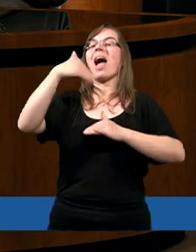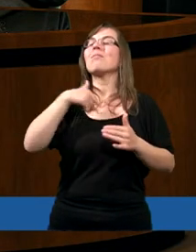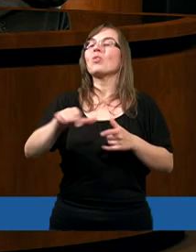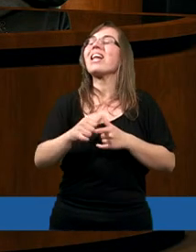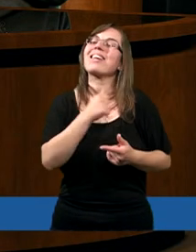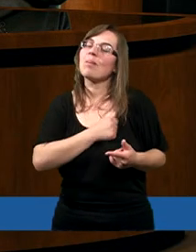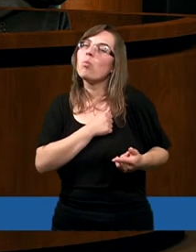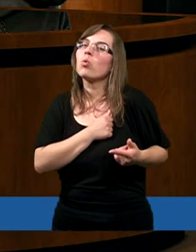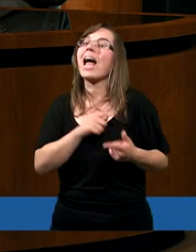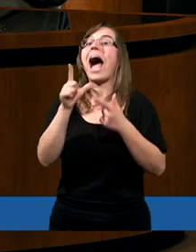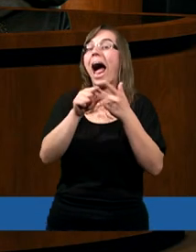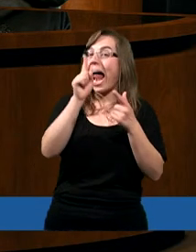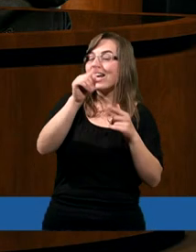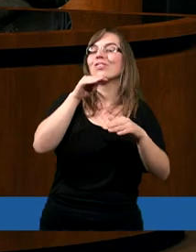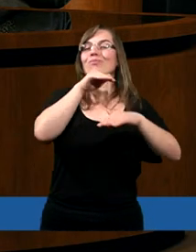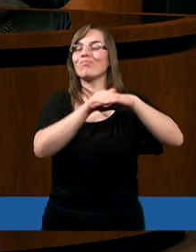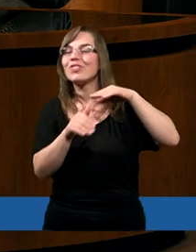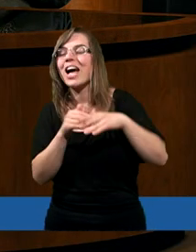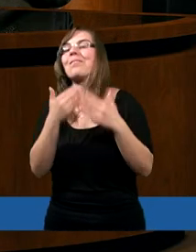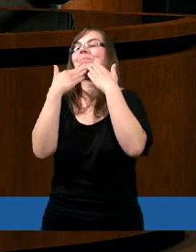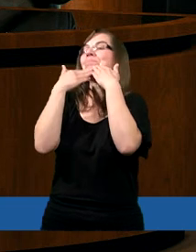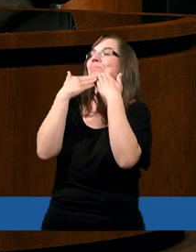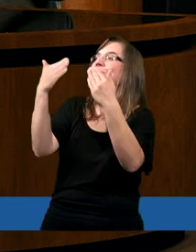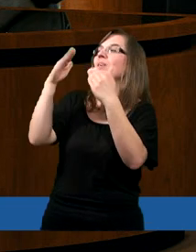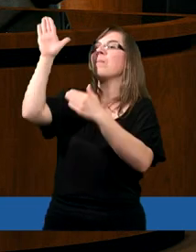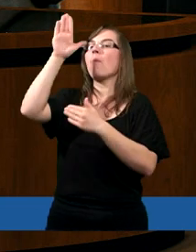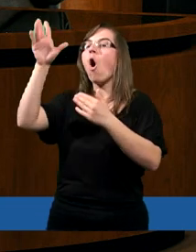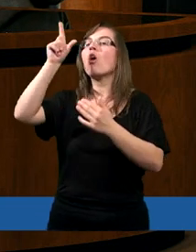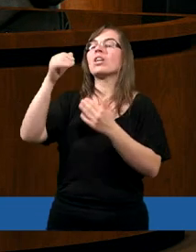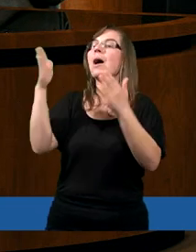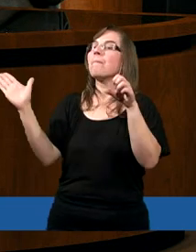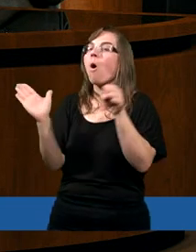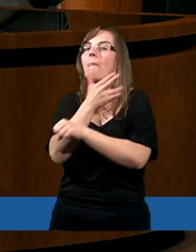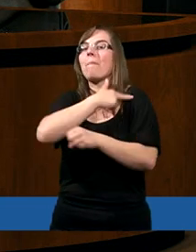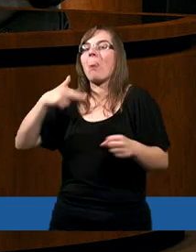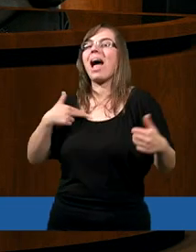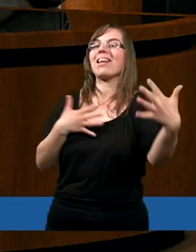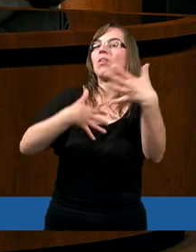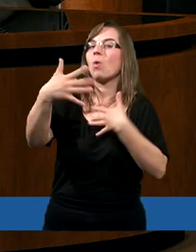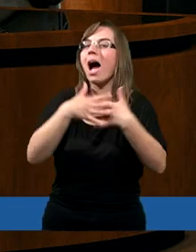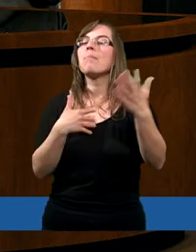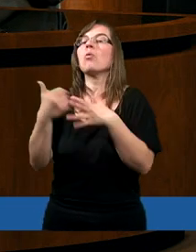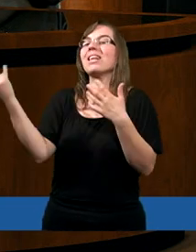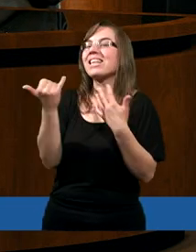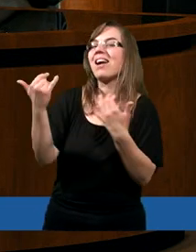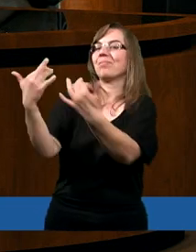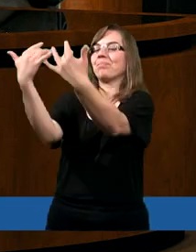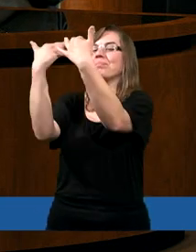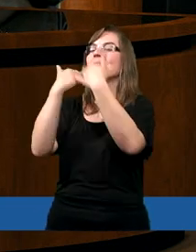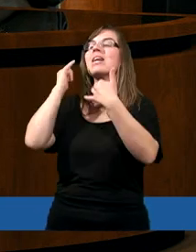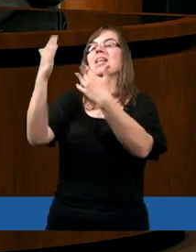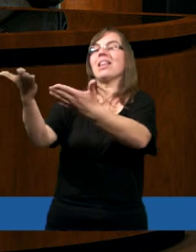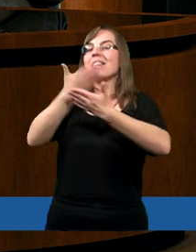Na szczęście, że Jezus potrafi mimo tych naszych słabości uczynić nas